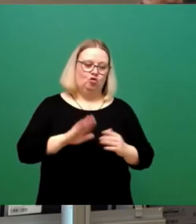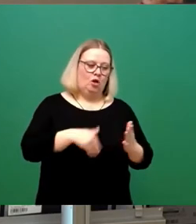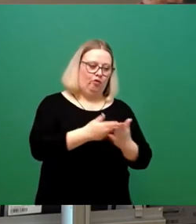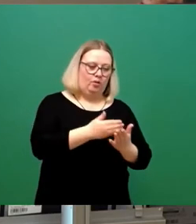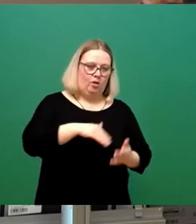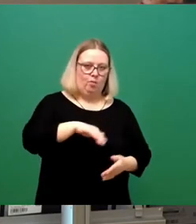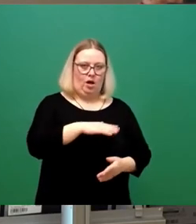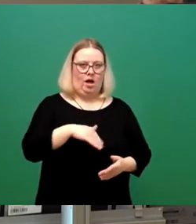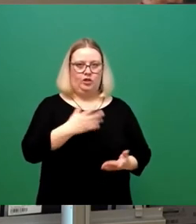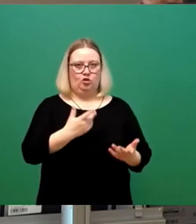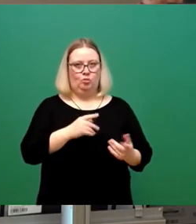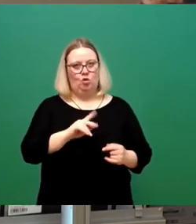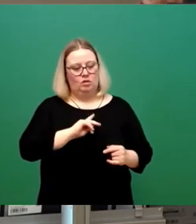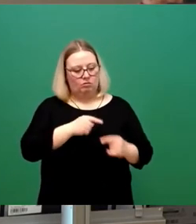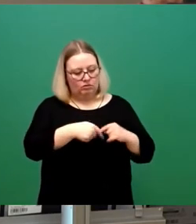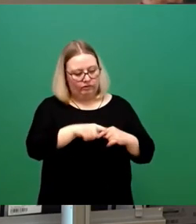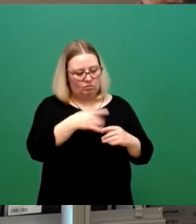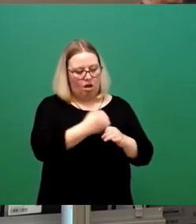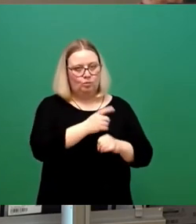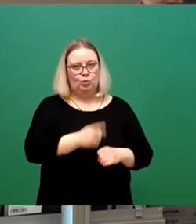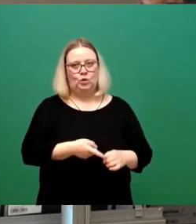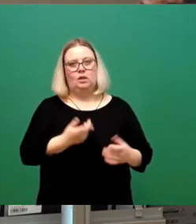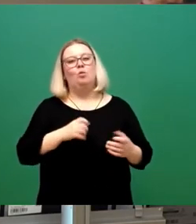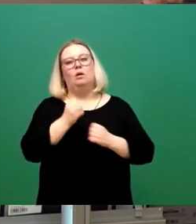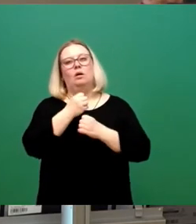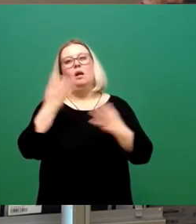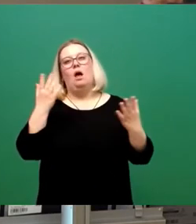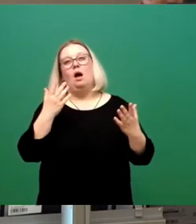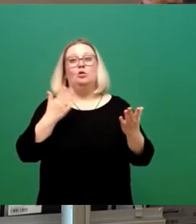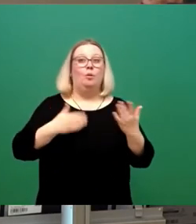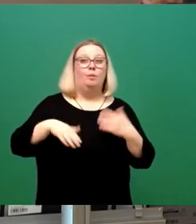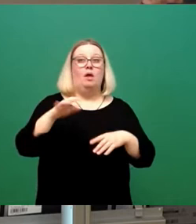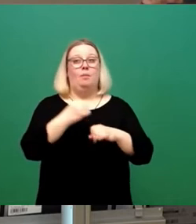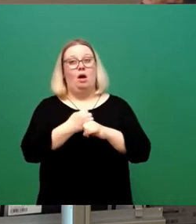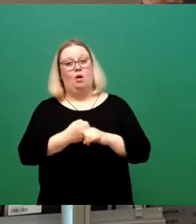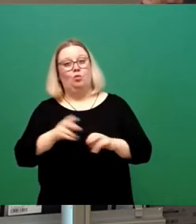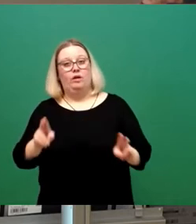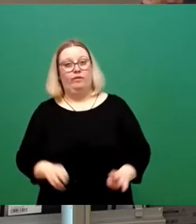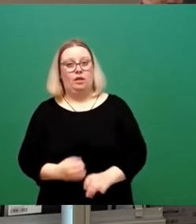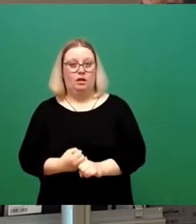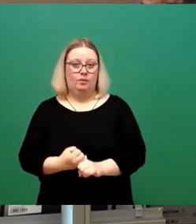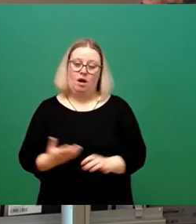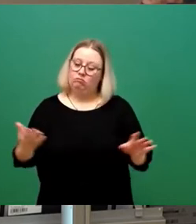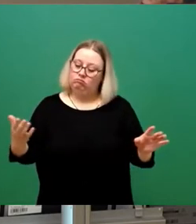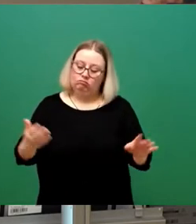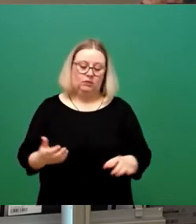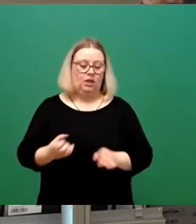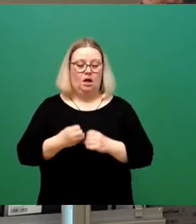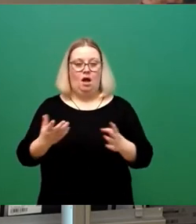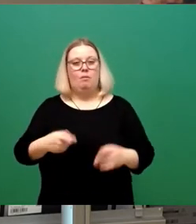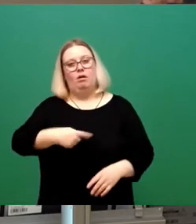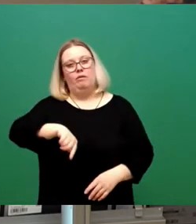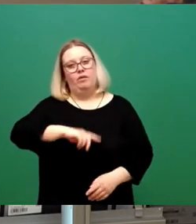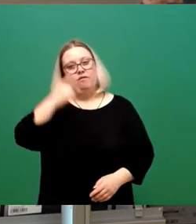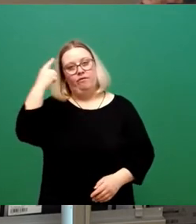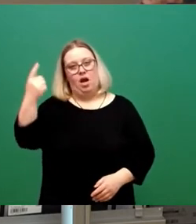die zu erledigen sind. Man kann natürlich immer noch mehr machen. Man kann auch viel weniger machen. Wir wissen aber, dass